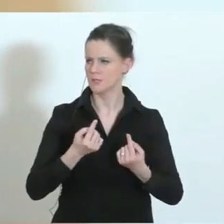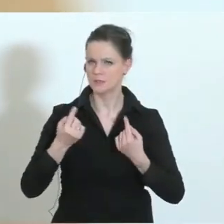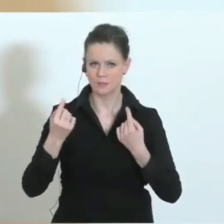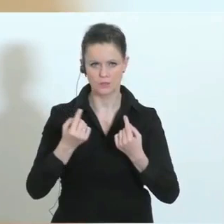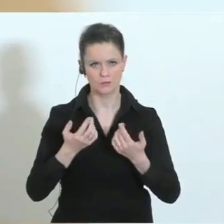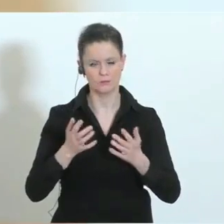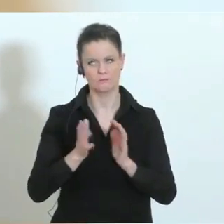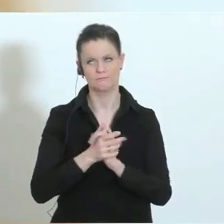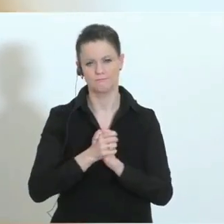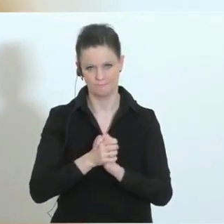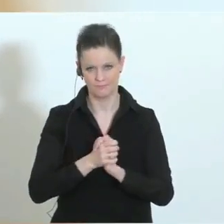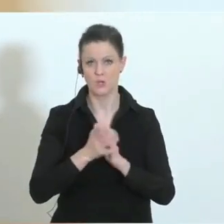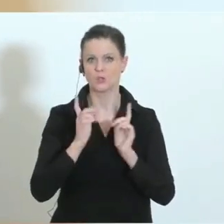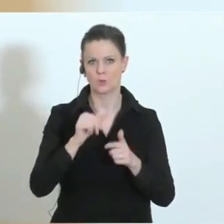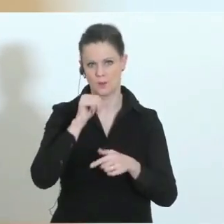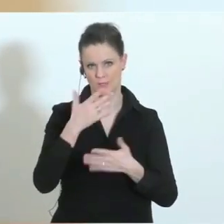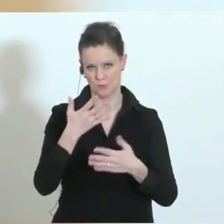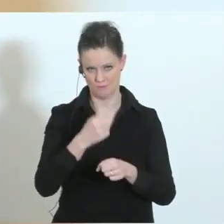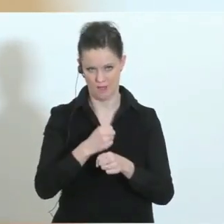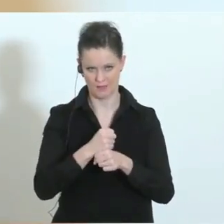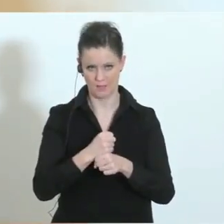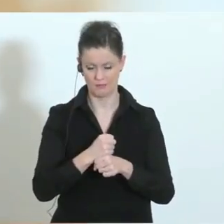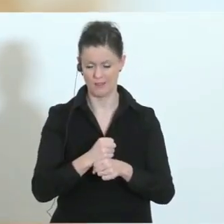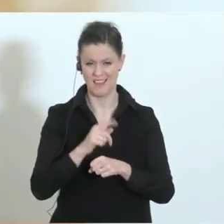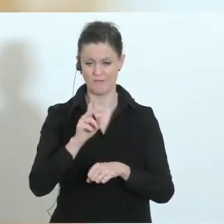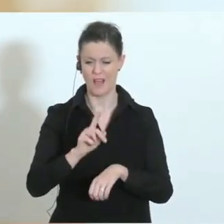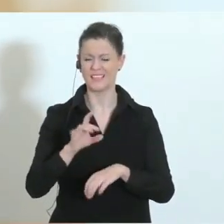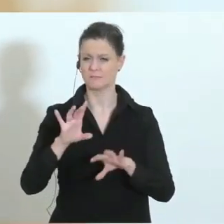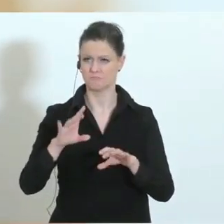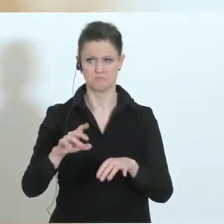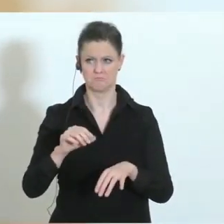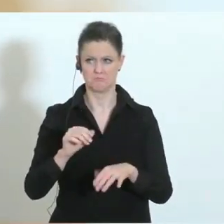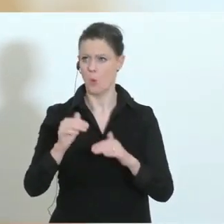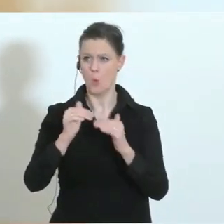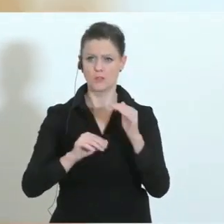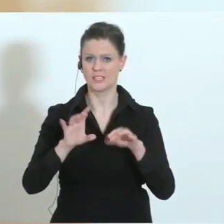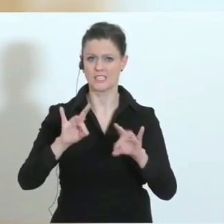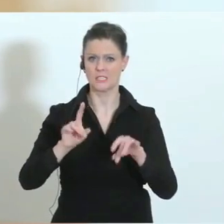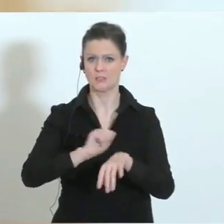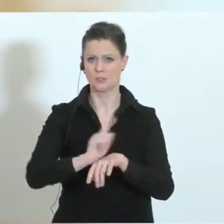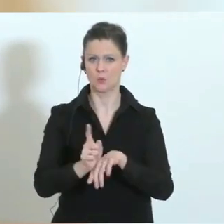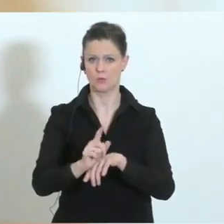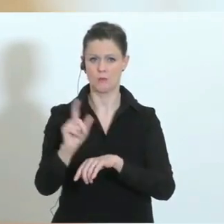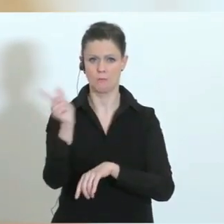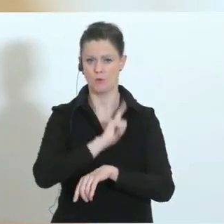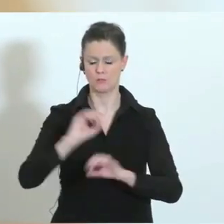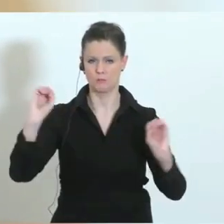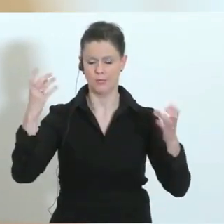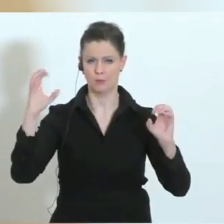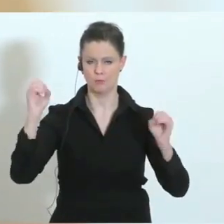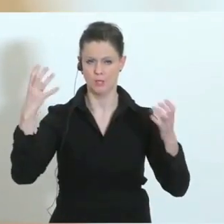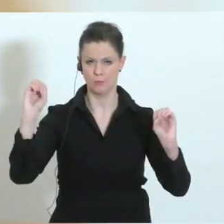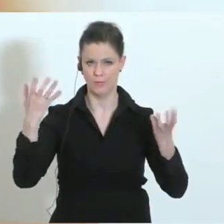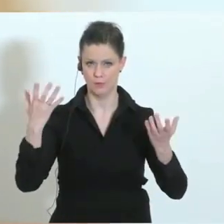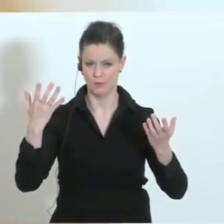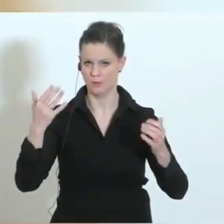man nicht tun soll. Es hat keine zehn Sekunden gedauert. Ich höre von hinten das Folgetonhorn, Exekutive kommt.